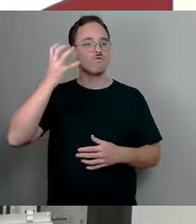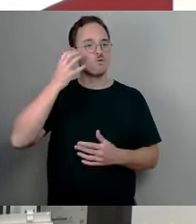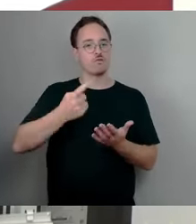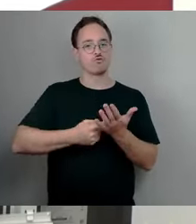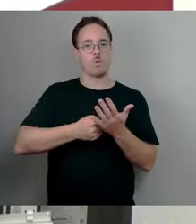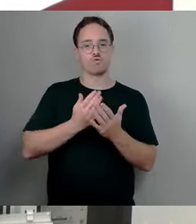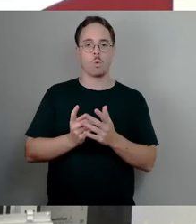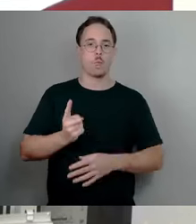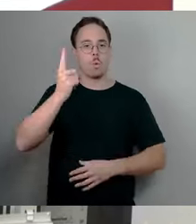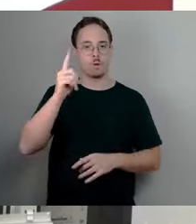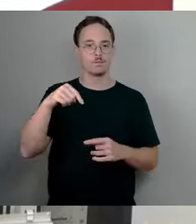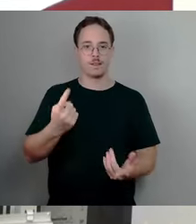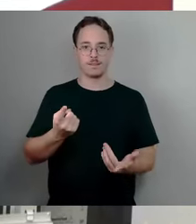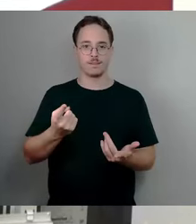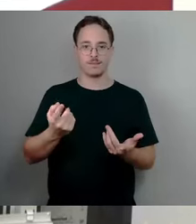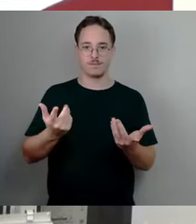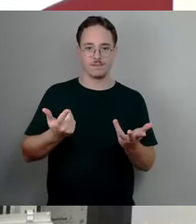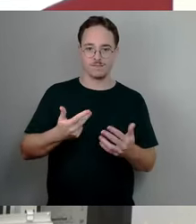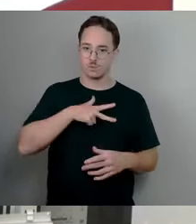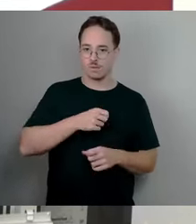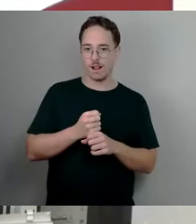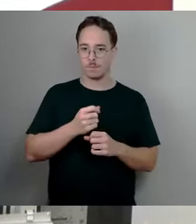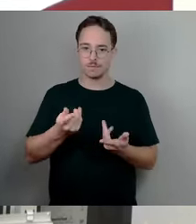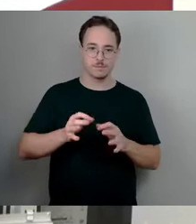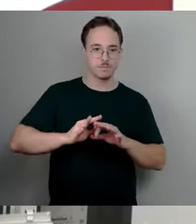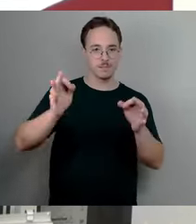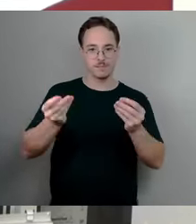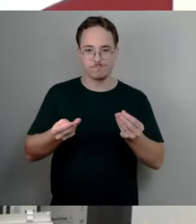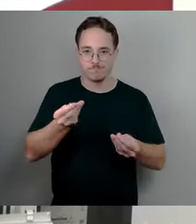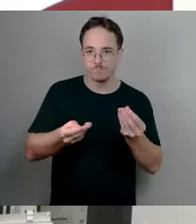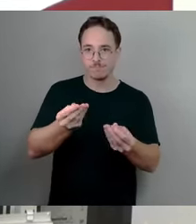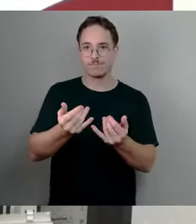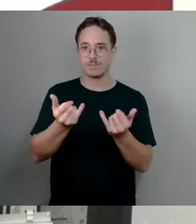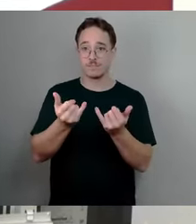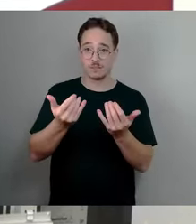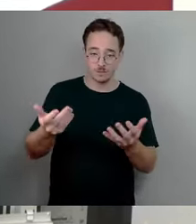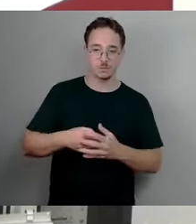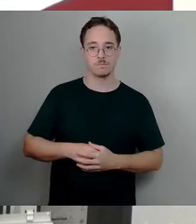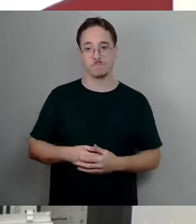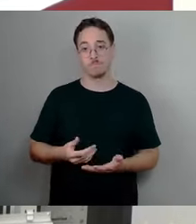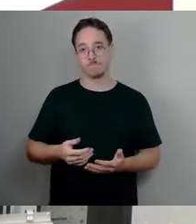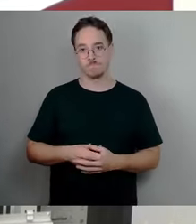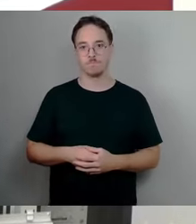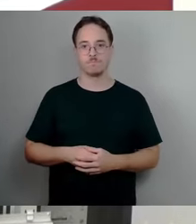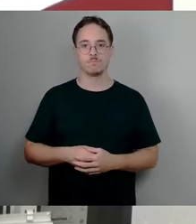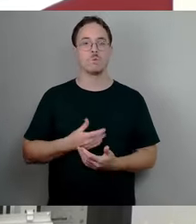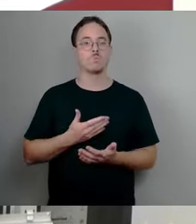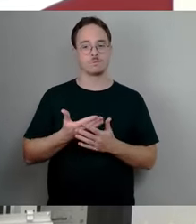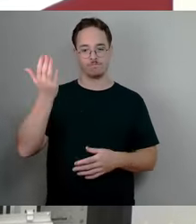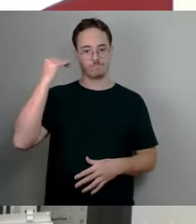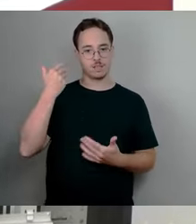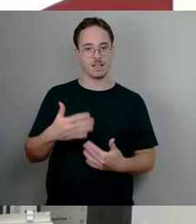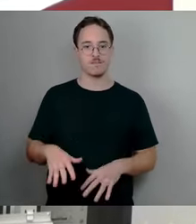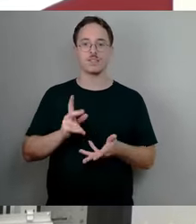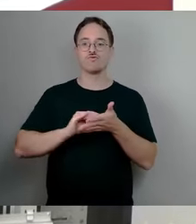politisches Versprechen an die Schulen in dieser Stadt, an die Schülerinnen und Schüler, an die Lehrerinnen und Lehrer, dass wir jede Schule stückweise mit